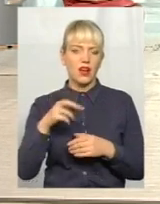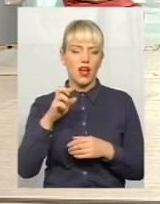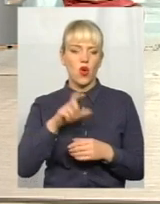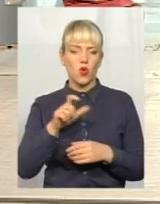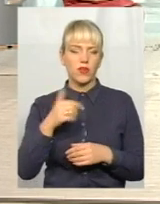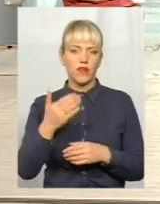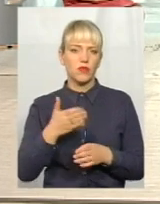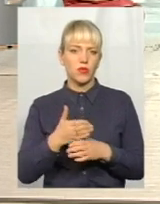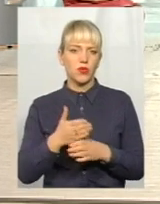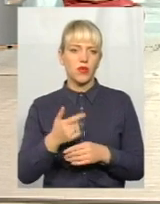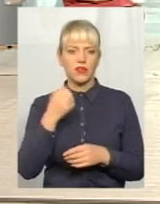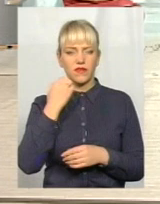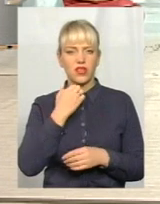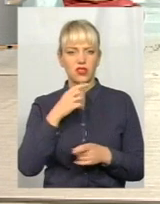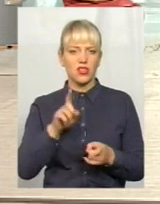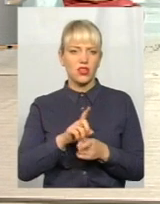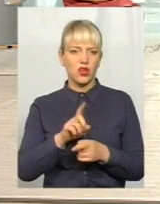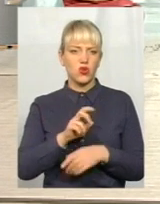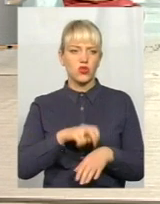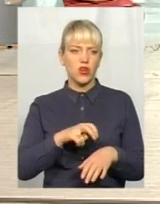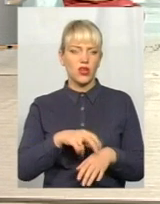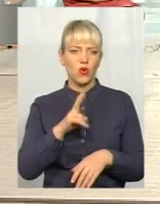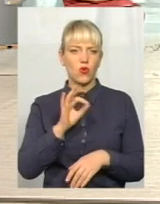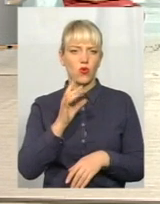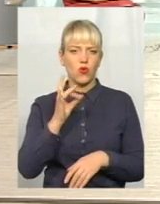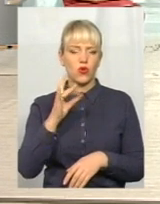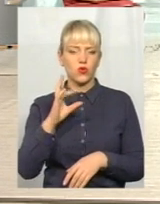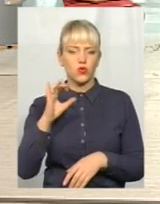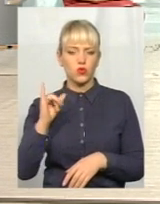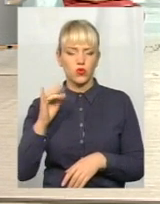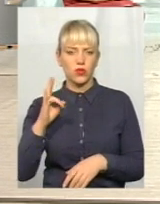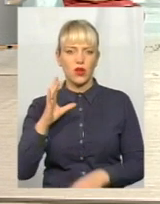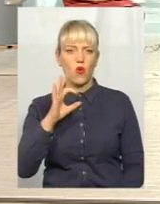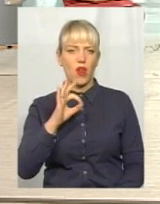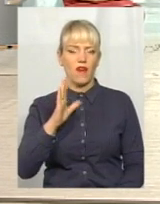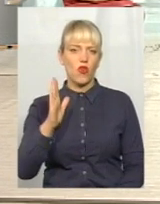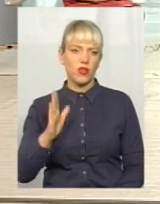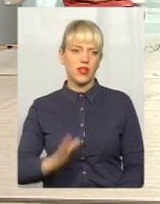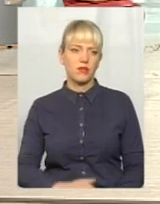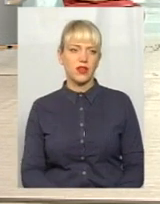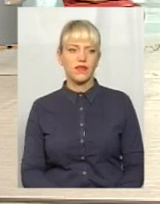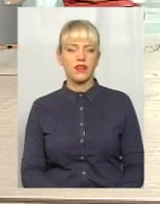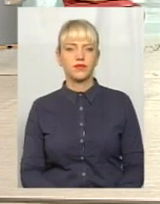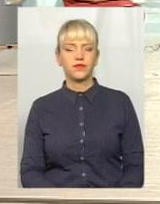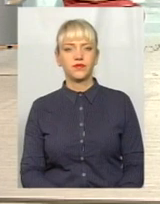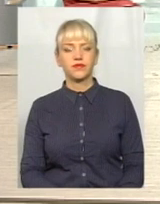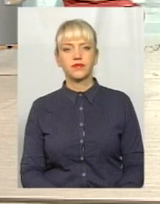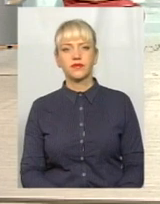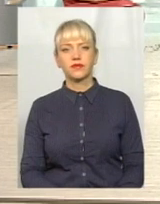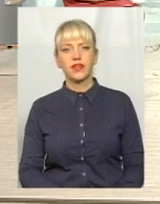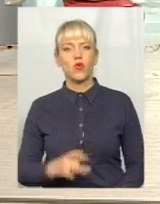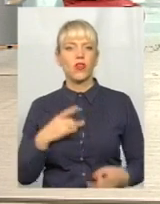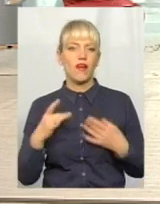такі, як ви. І дуже вдячна також лікарню корсу, Ольга Володимирівна, по-моєму. Дякую вам дуже за ваші емоції.